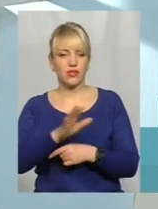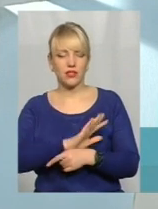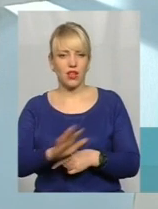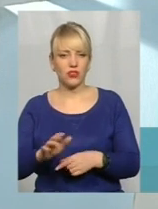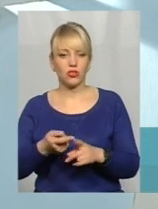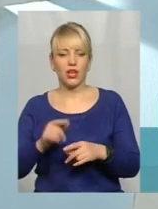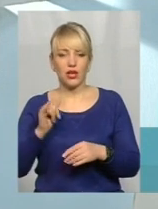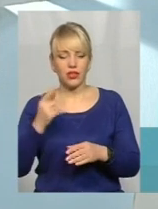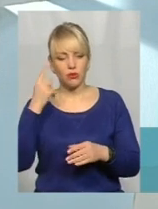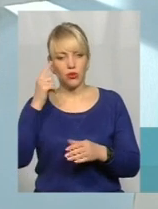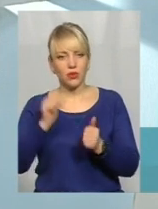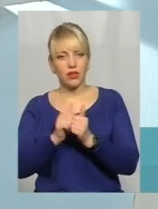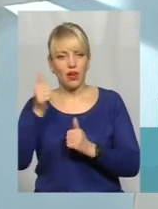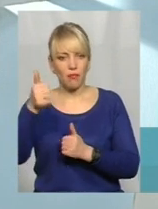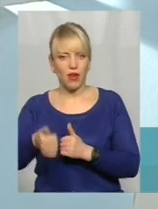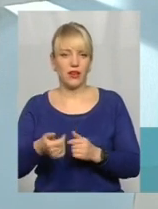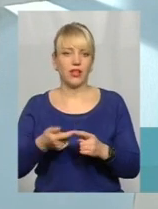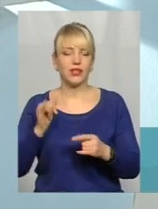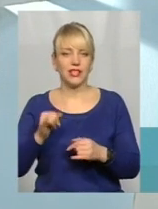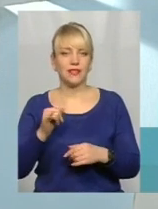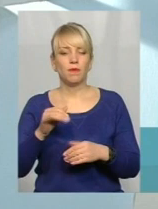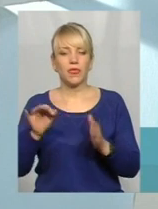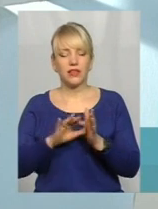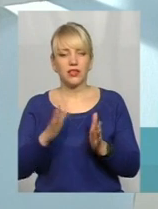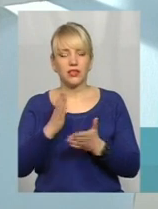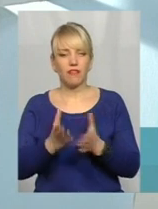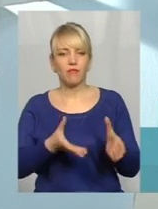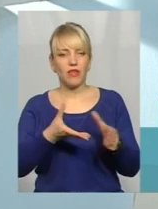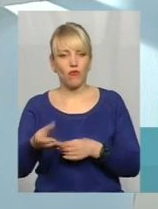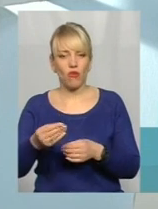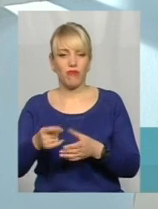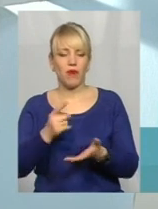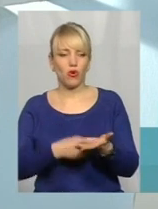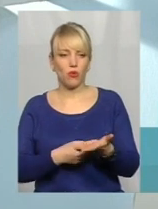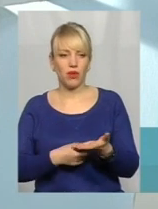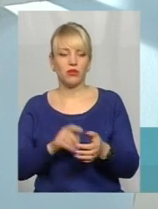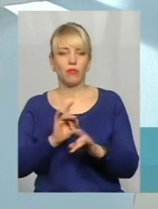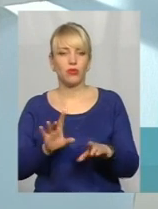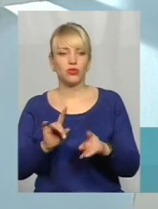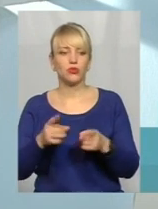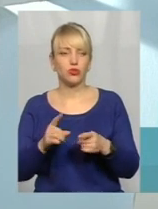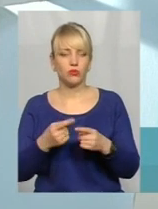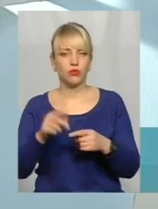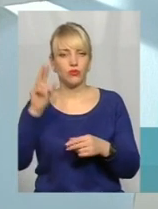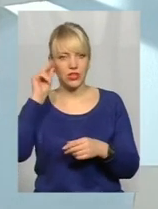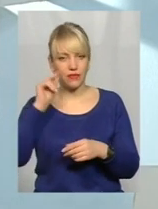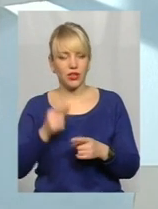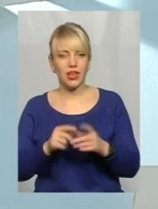і енергетика в цьому плані є дуже впливовим аргументом. Пояснюю, чому в цифрах.